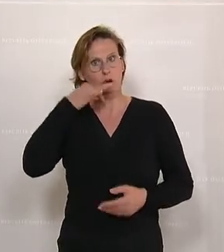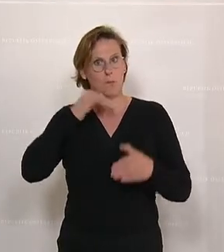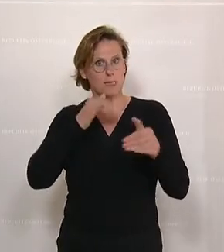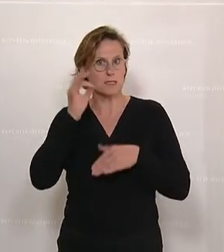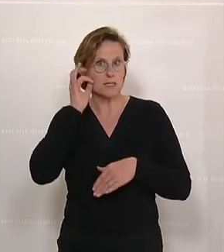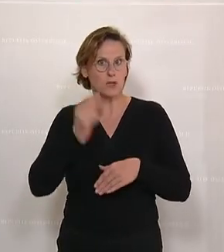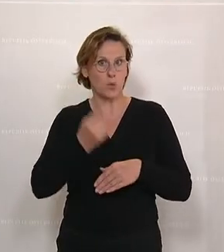Agnes Jakab-Prammer.